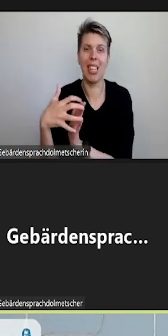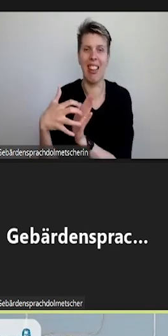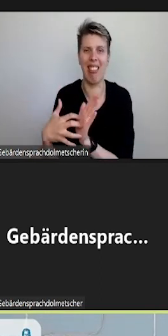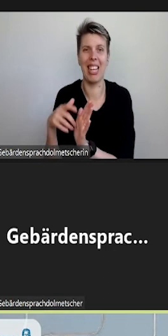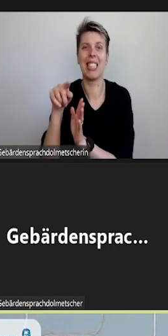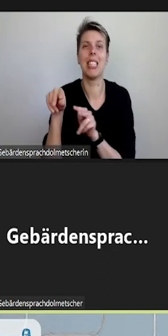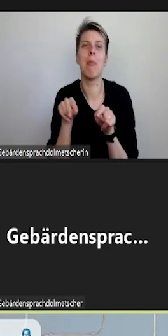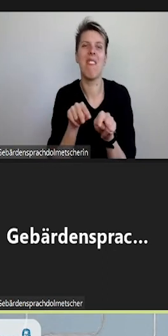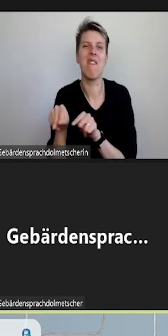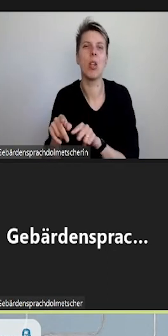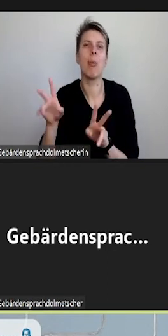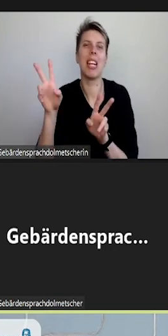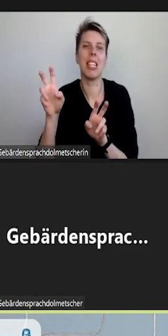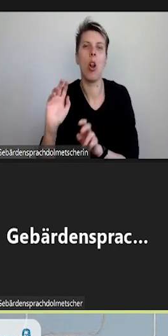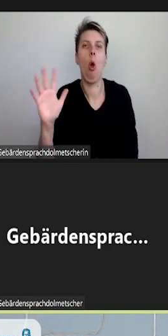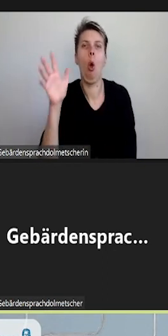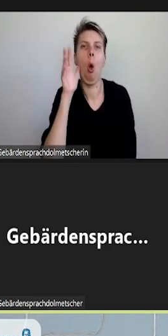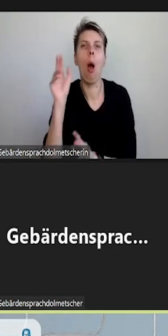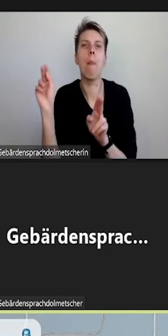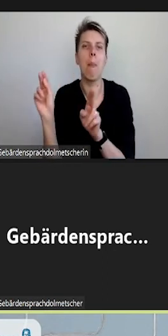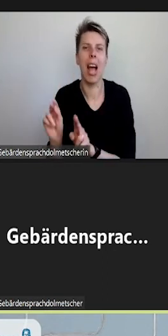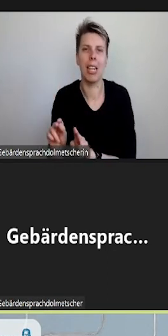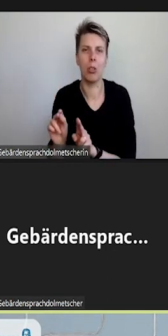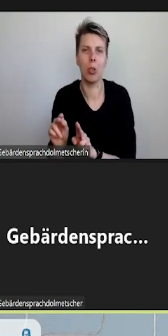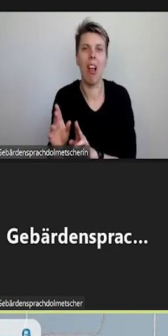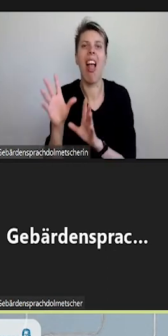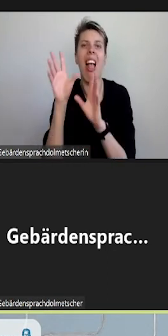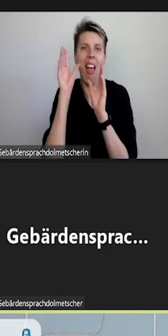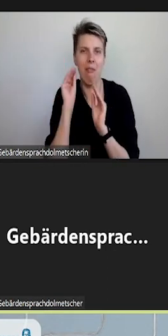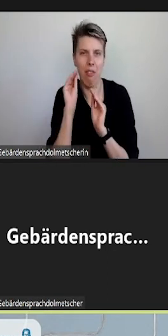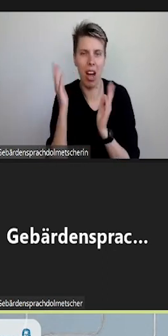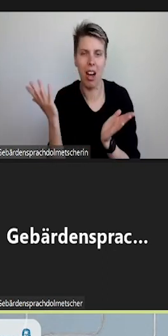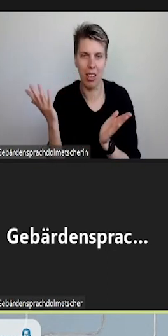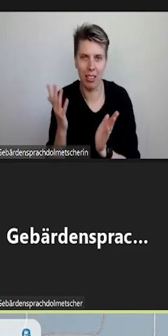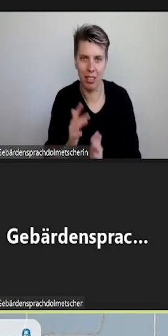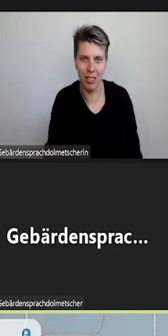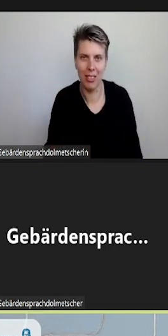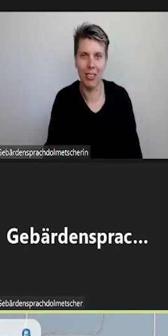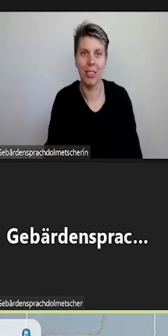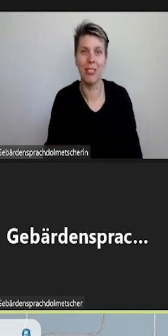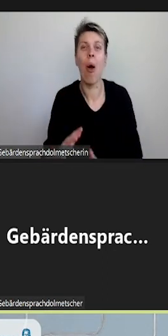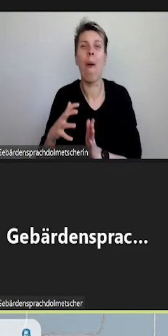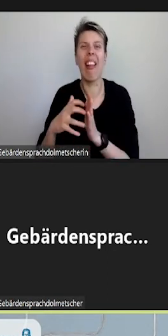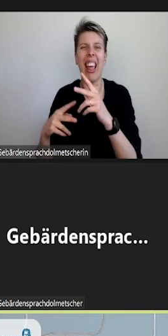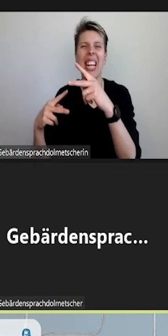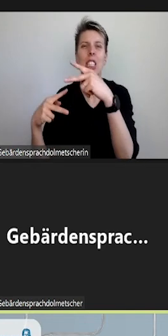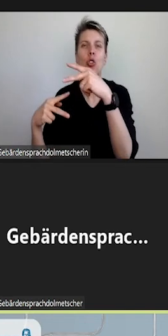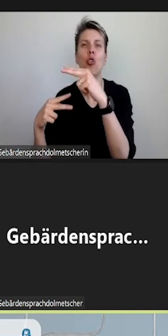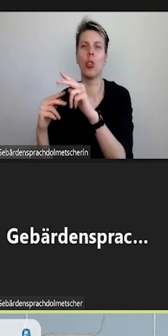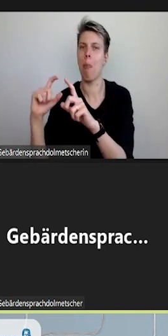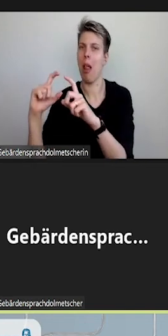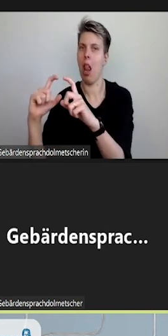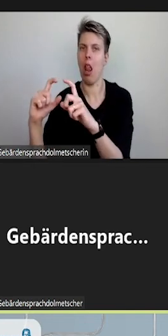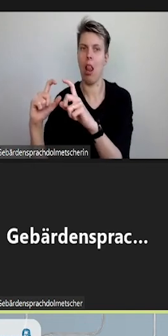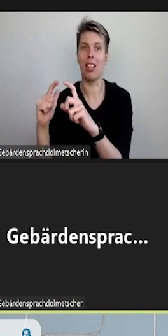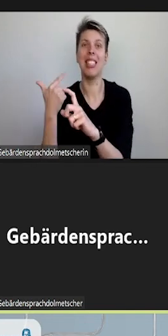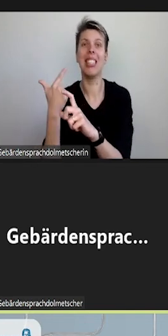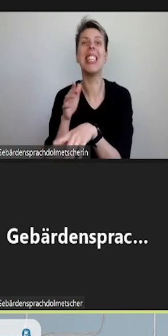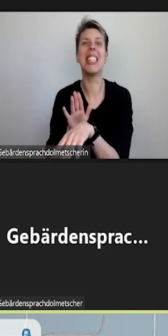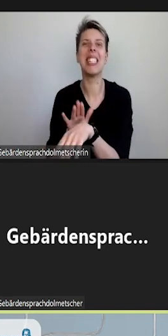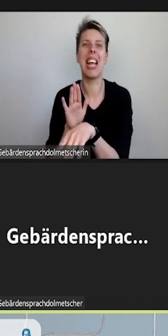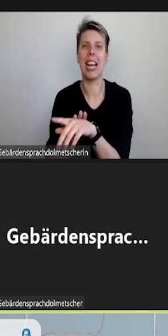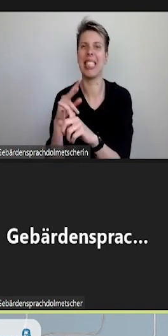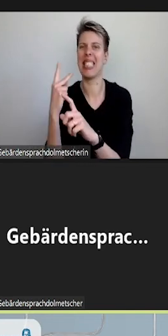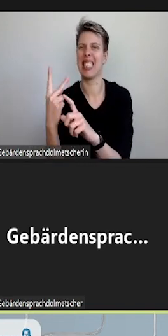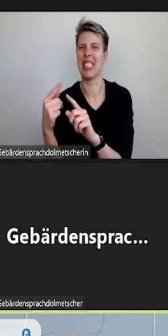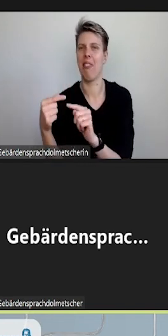Video mit dem Titel Hörbeeinträchtigungen erfahren. Und diesem Text-Schnipsel sind zwei Zeiten zugeordnet. Die